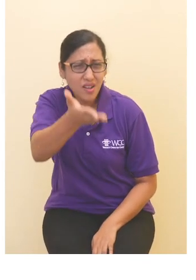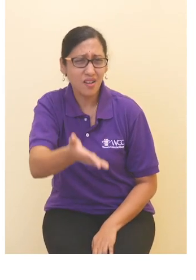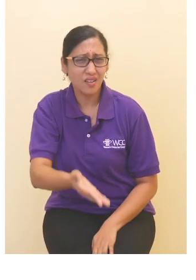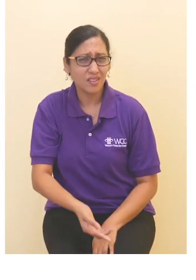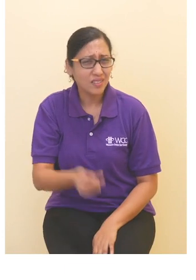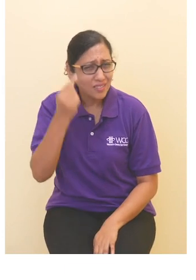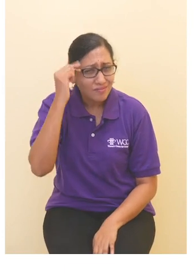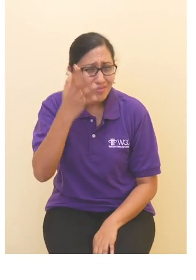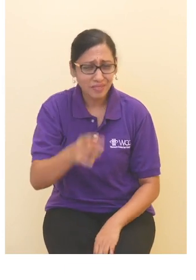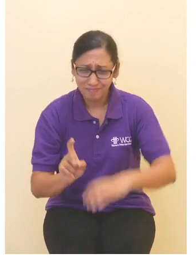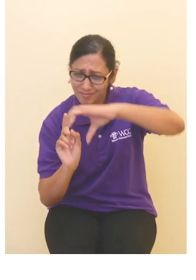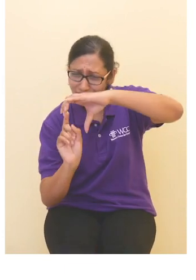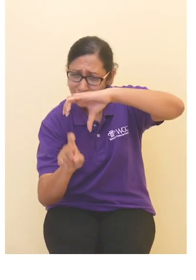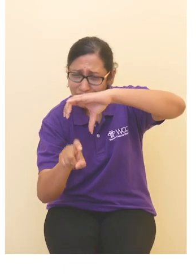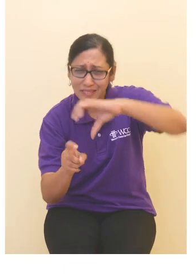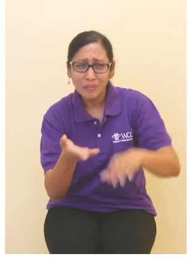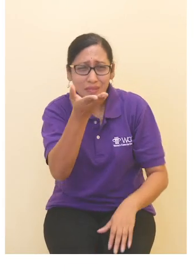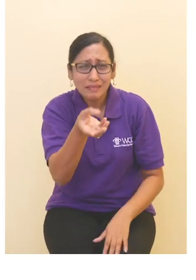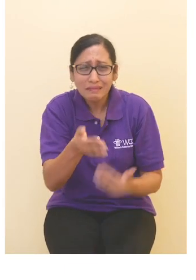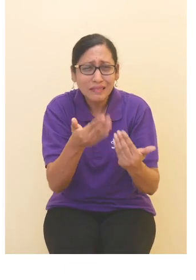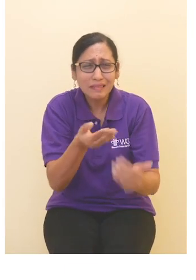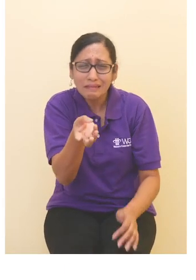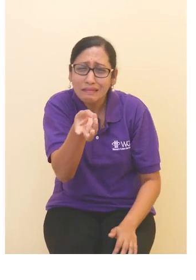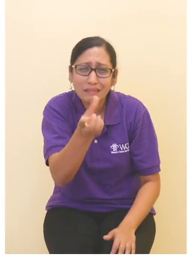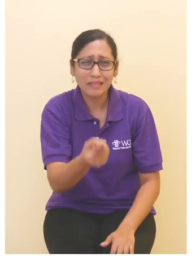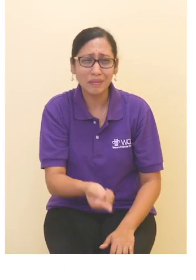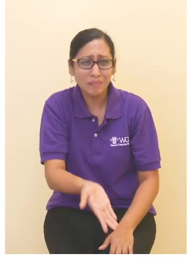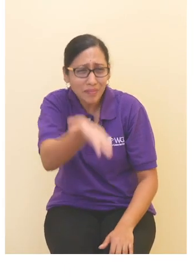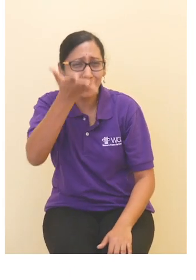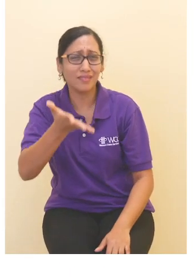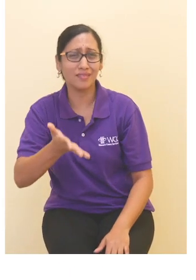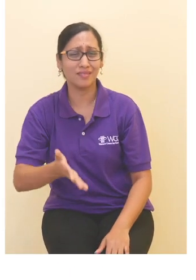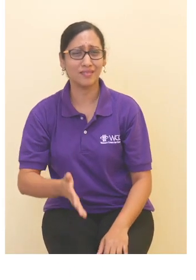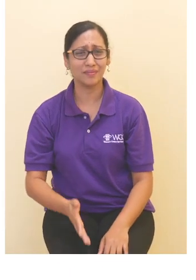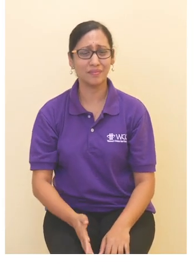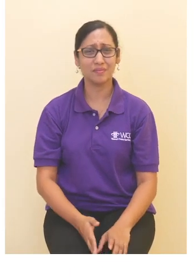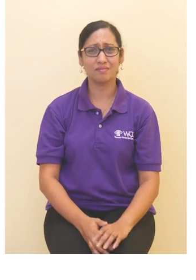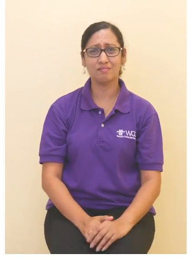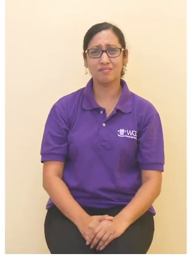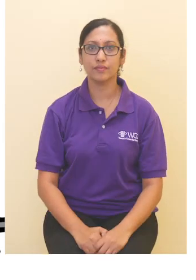memerahinya. Apa benda lah! Gua senang pun tak boleh nak skor!